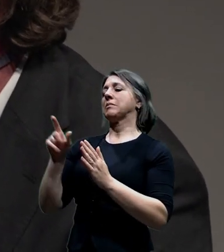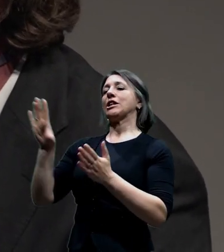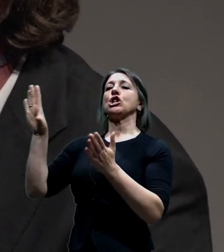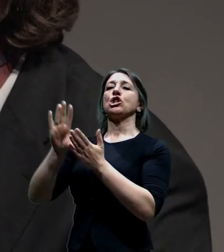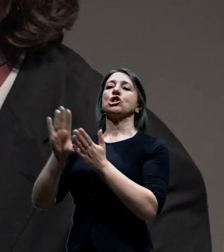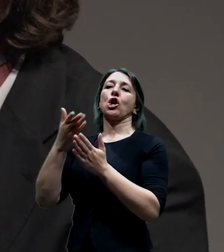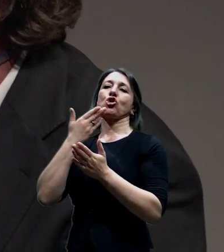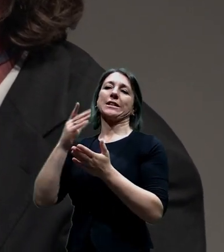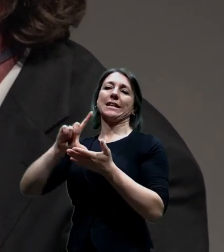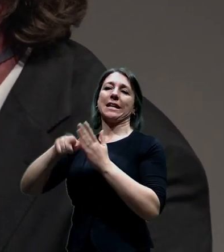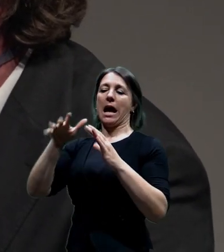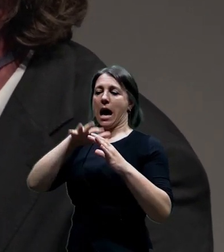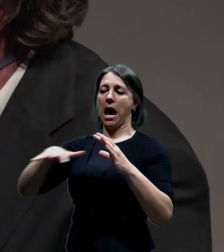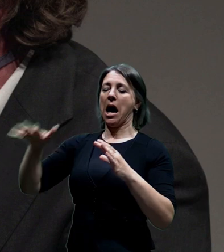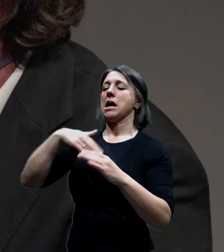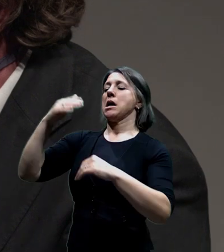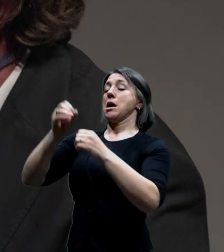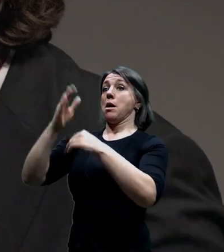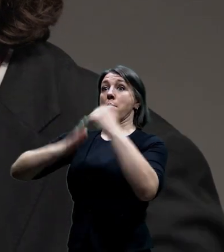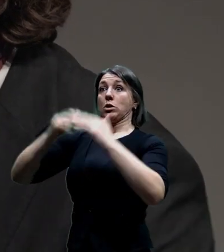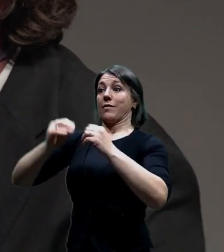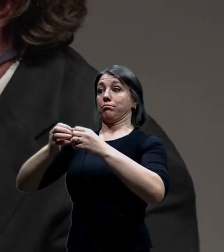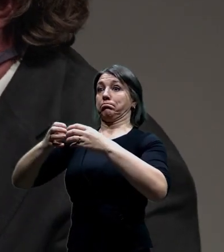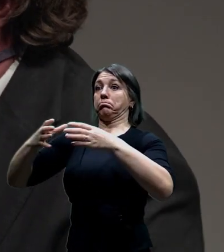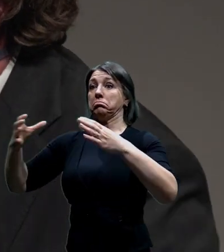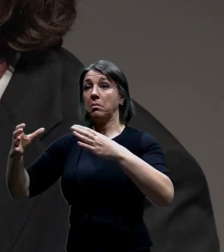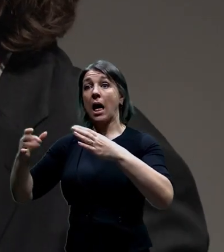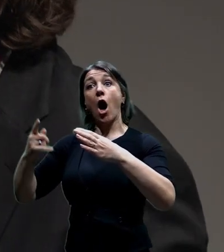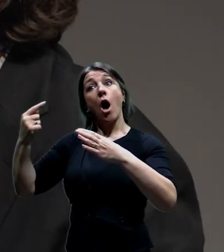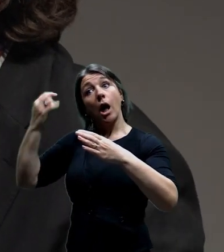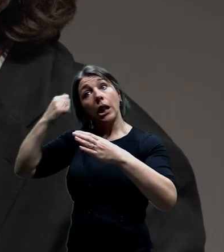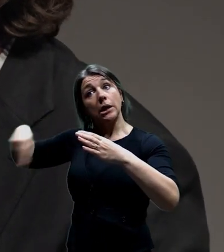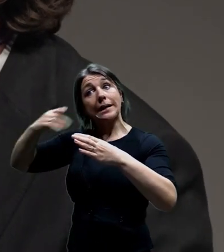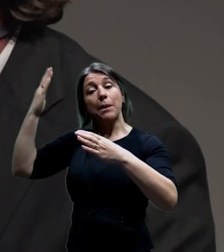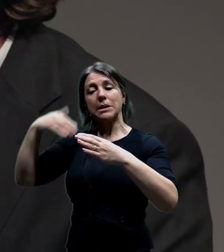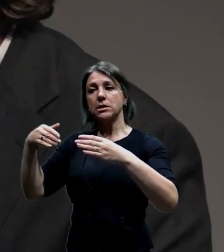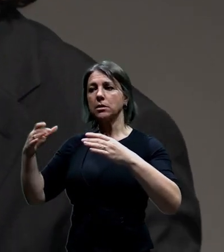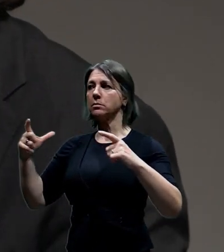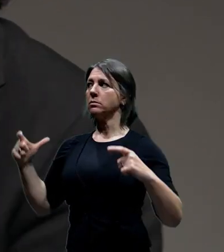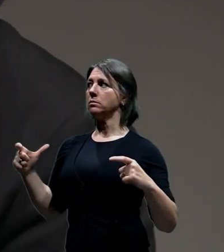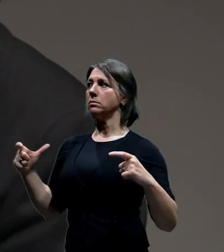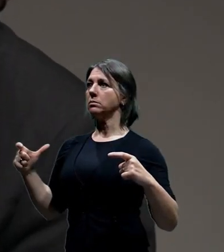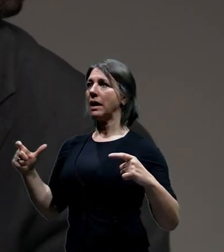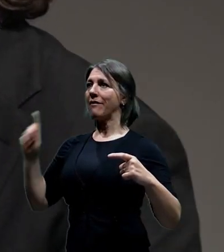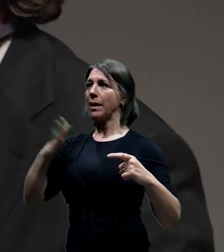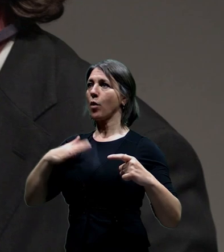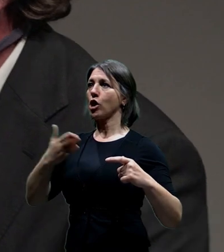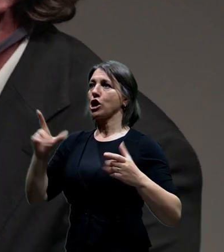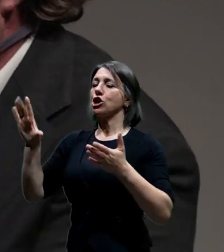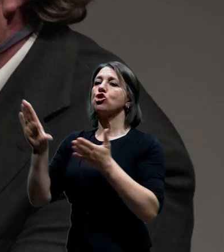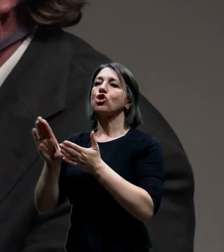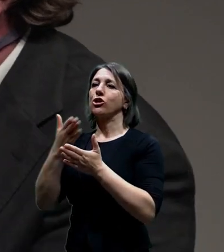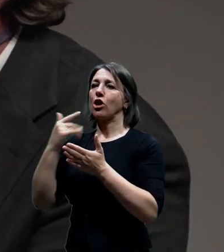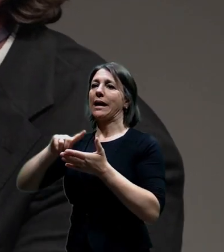kraji, tak ty lidi se pohybují bez toho, že by si říkali, teď zrovna přejiždím hranice jako Prahy. Možná si toho